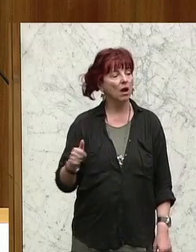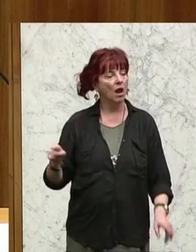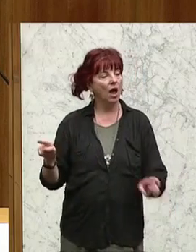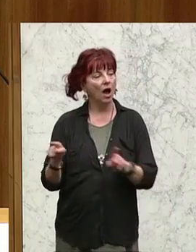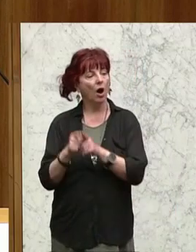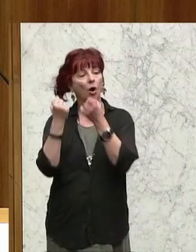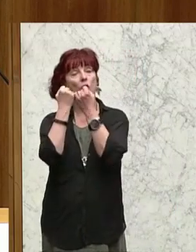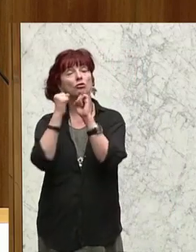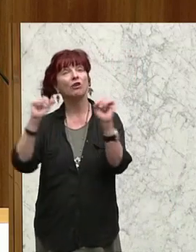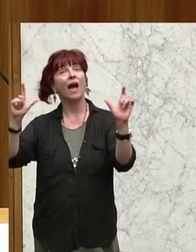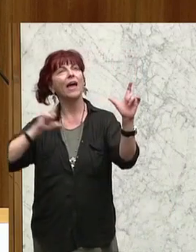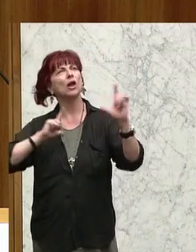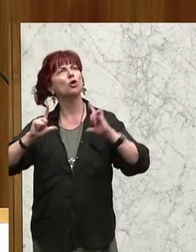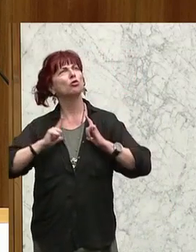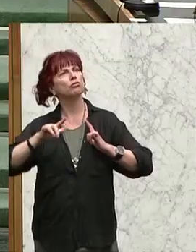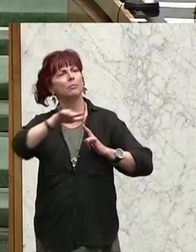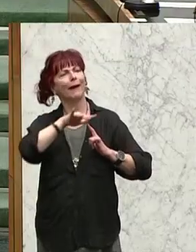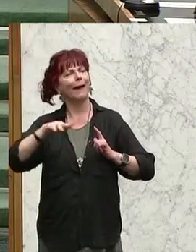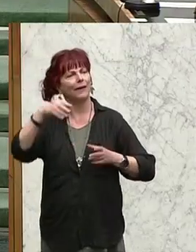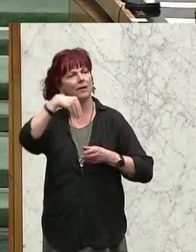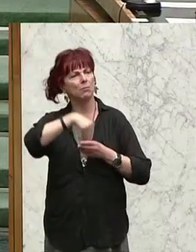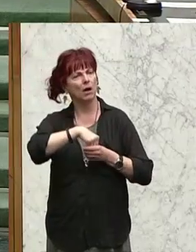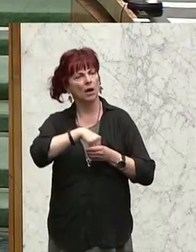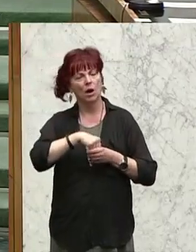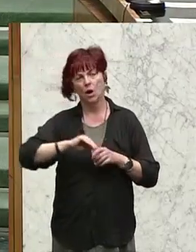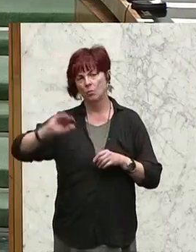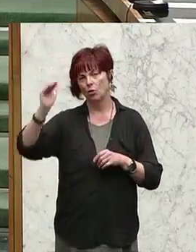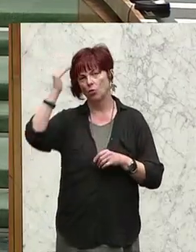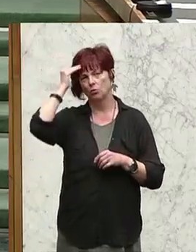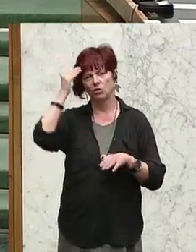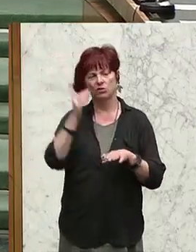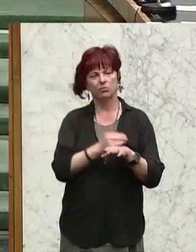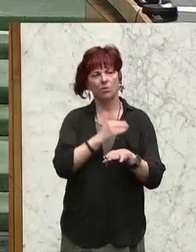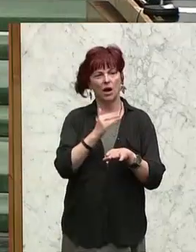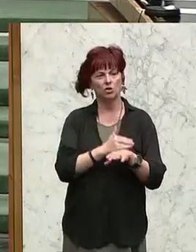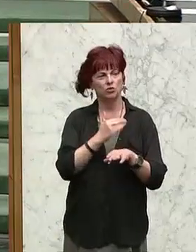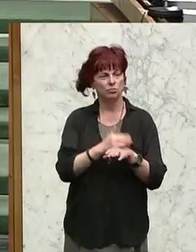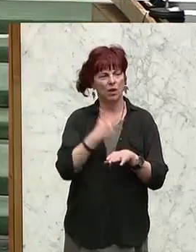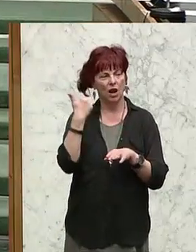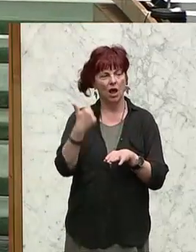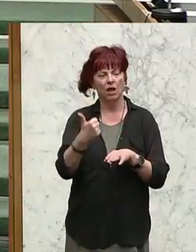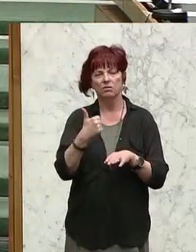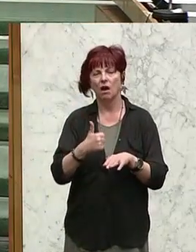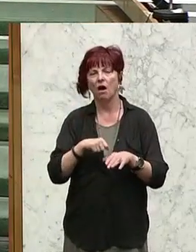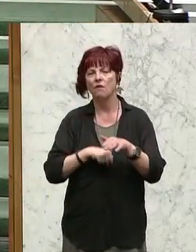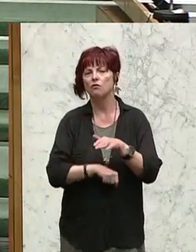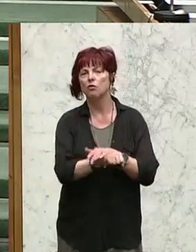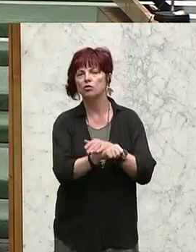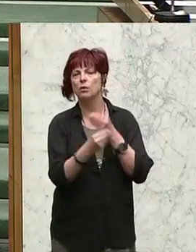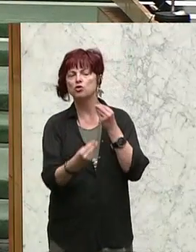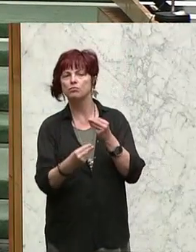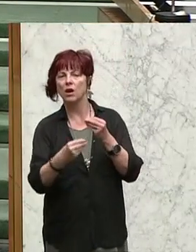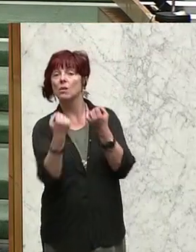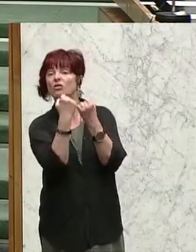Freiluftbereich hier inkludiert. Das heißt, das berühmte Beispiel, irgendwo ein Nachwuchsspiel, Fußballspiel, irgendwo im Freien.